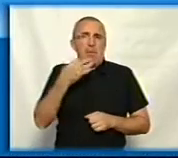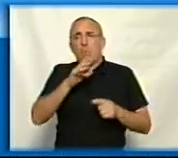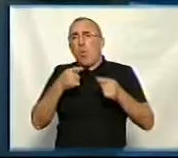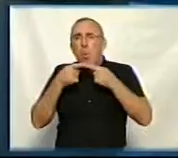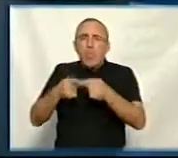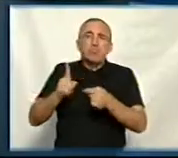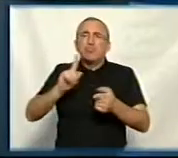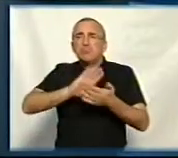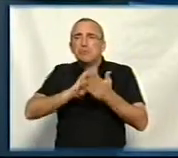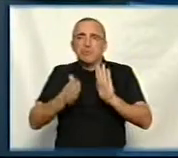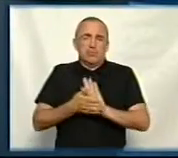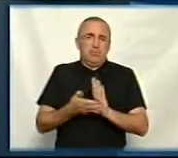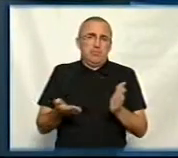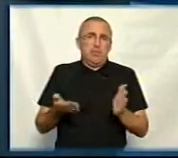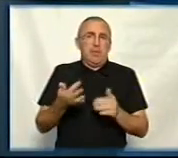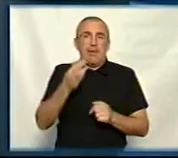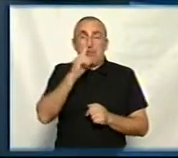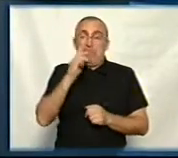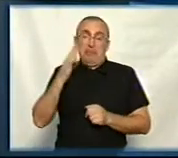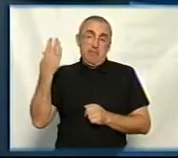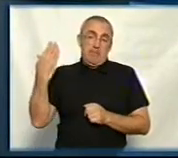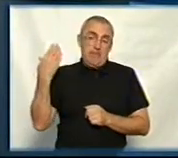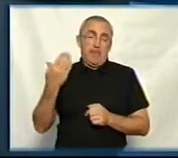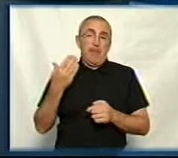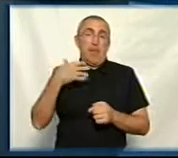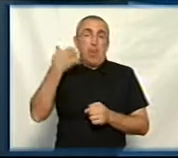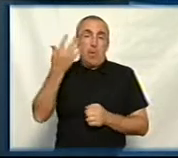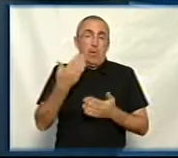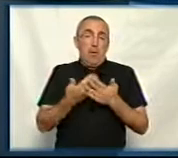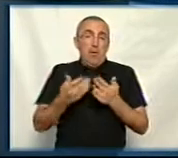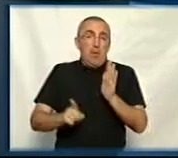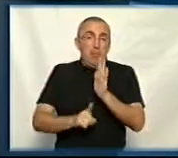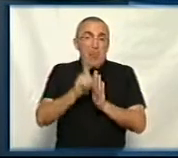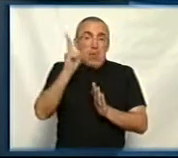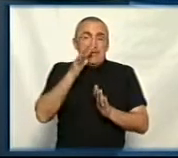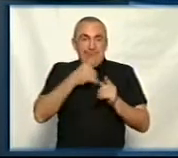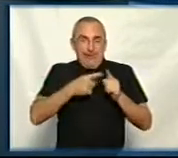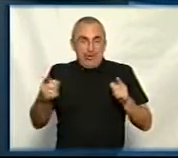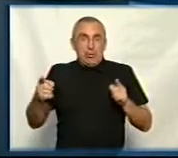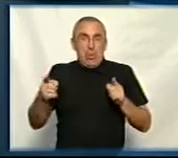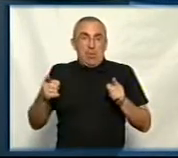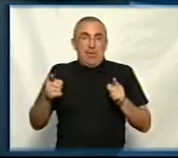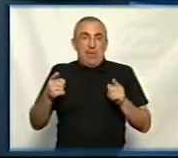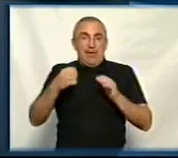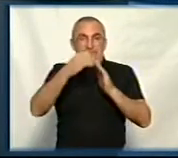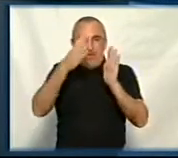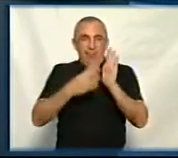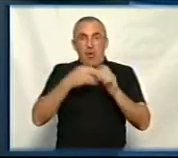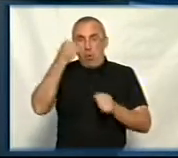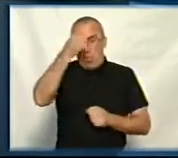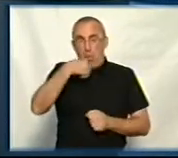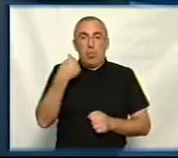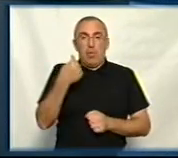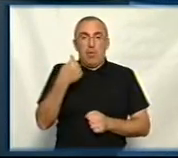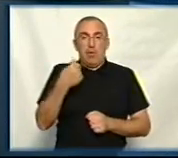ситуаціях, якщо вони виникнуть. Кілька місяців тому, коли почався сезон, фактично, початок 19-го року, то